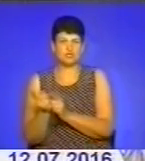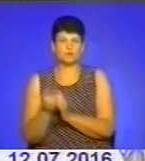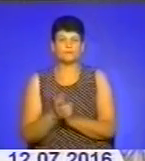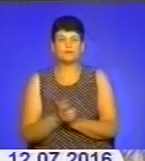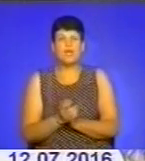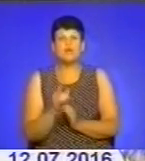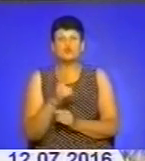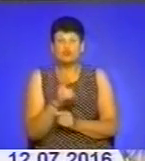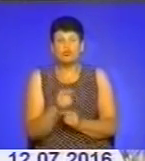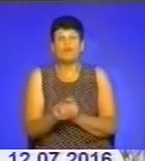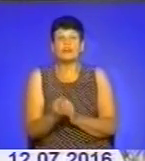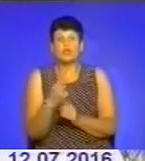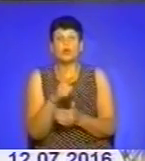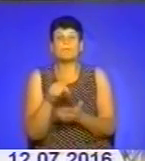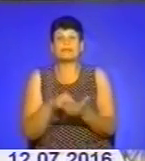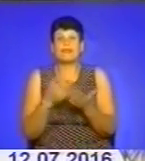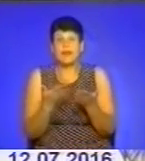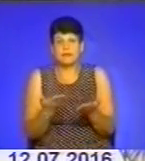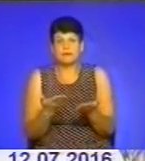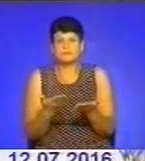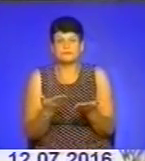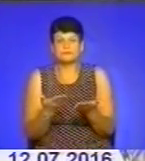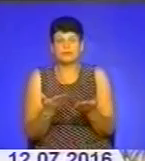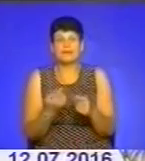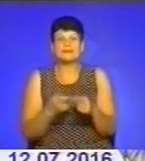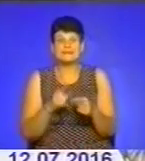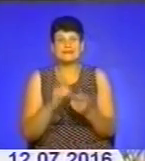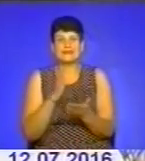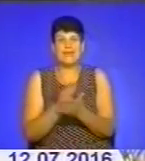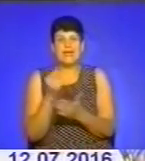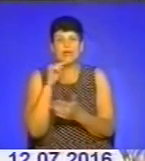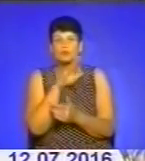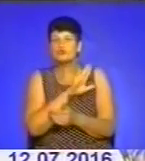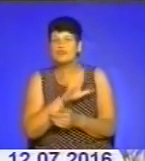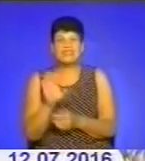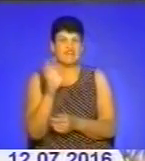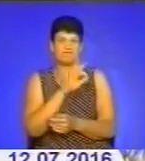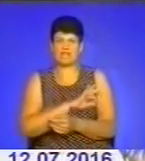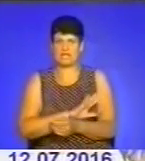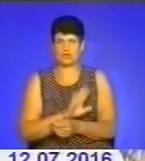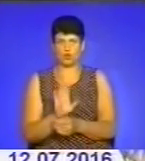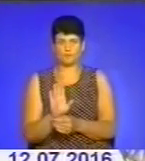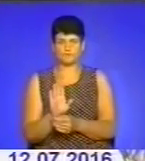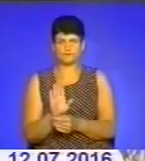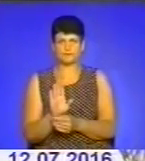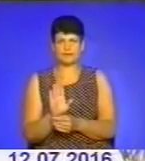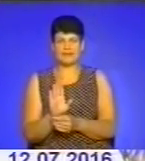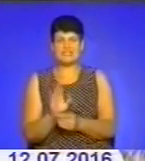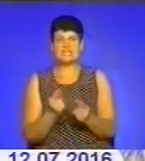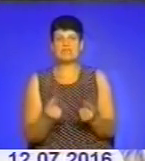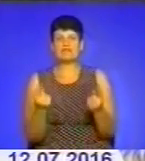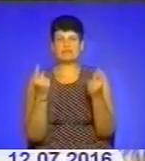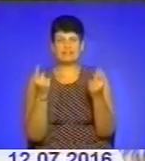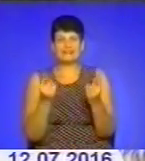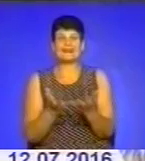Чому виникло таке питання, власне, і постало? Адже це є економічно невигідно і велика кількість